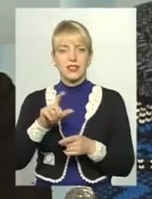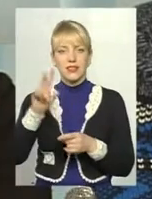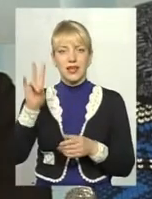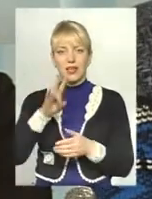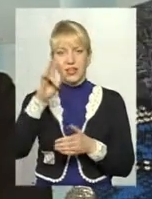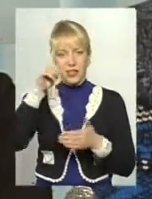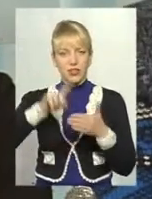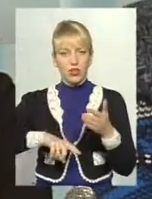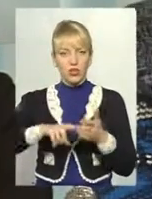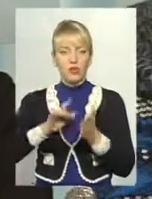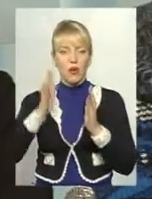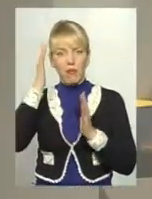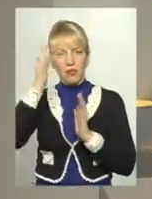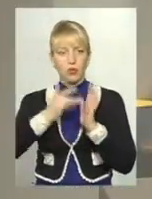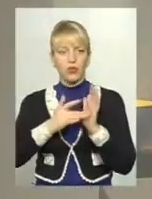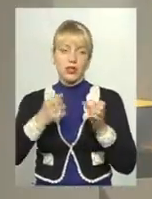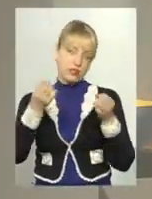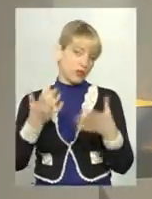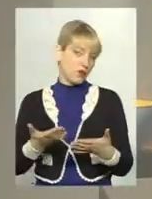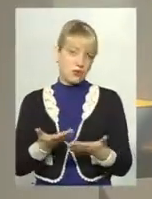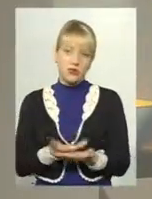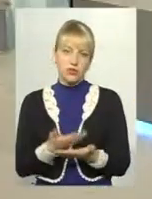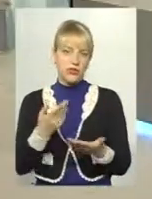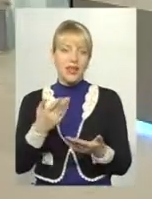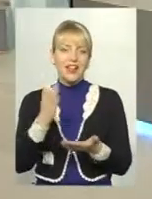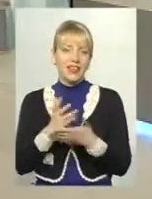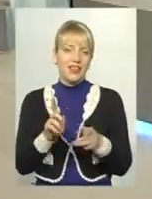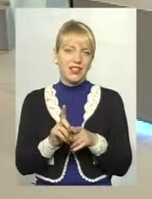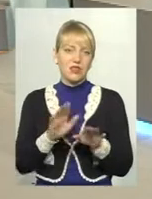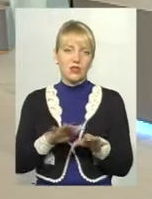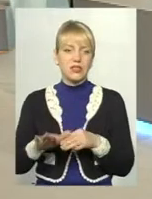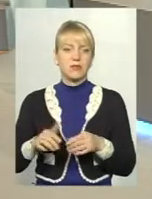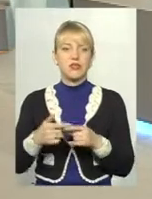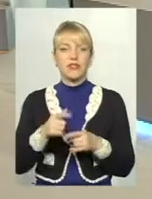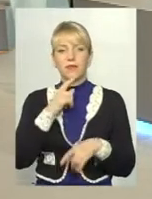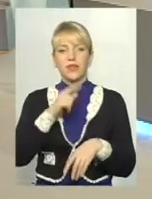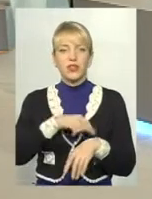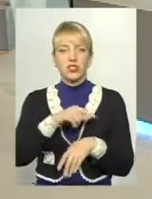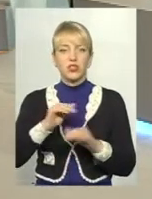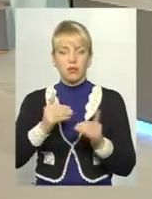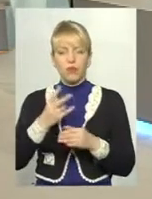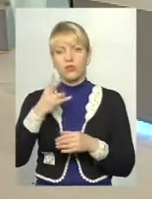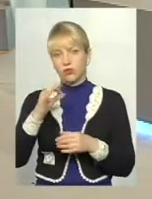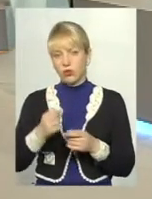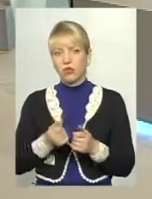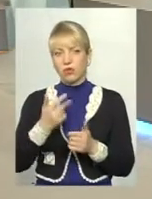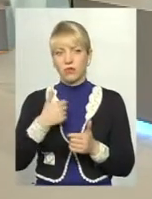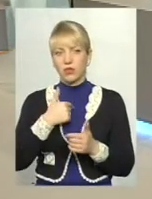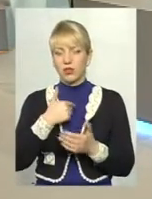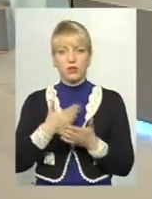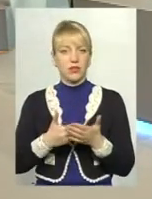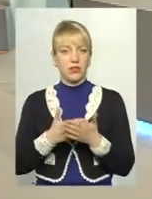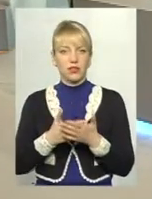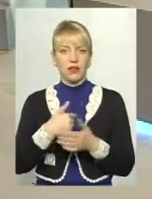Запросто. Можете, бачите, де в нас є такі місця, деякі назову. Тобто, розумієте, час такий обмежений. декілька такі. От мені перше,